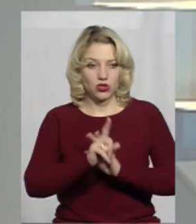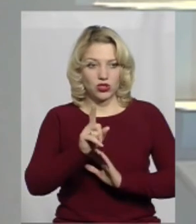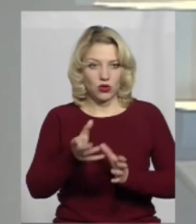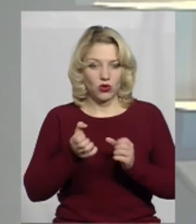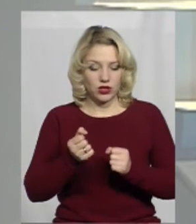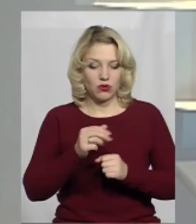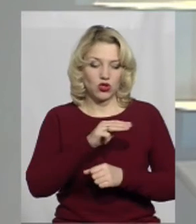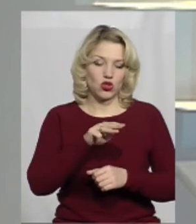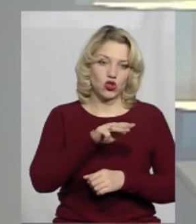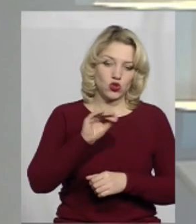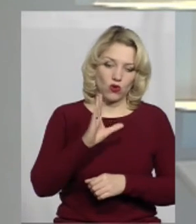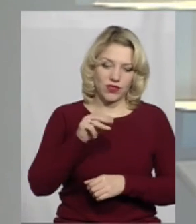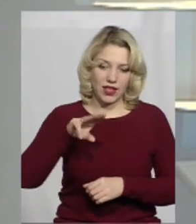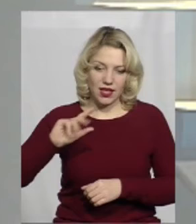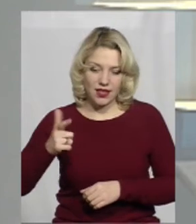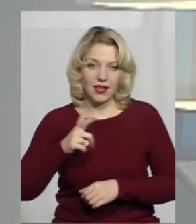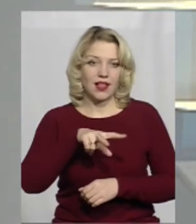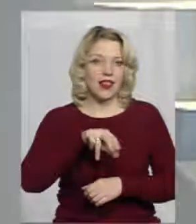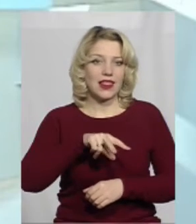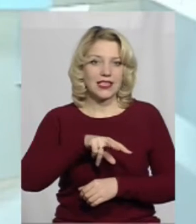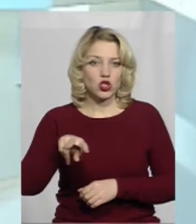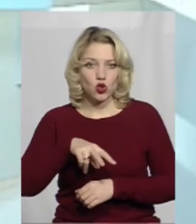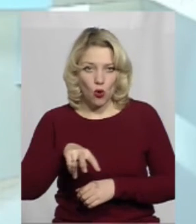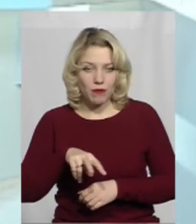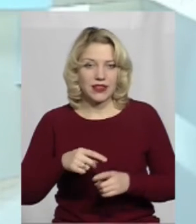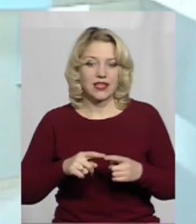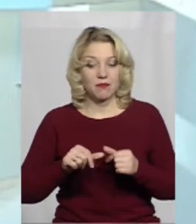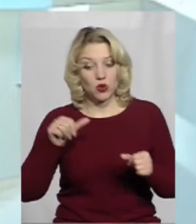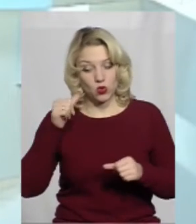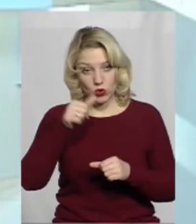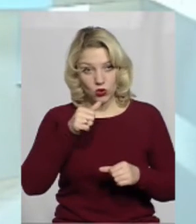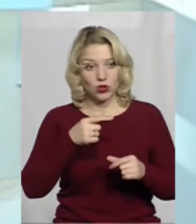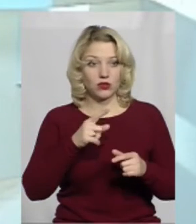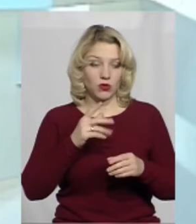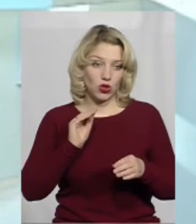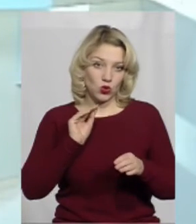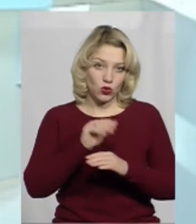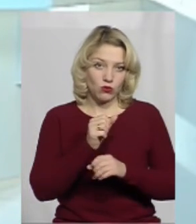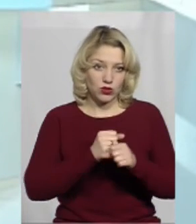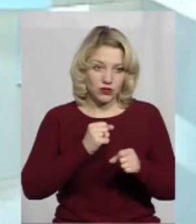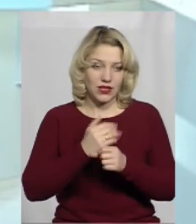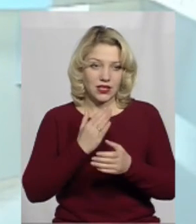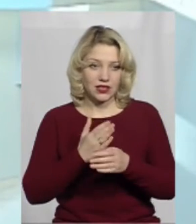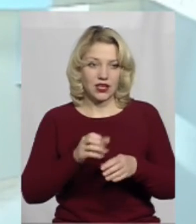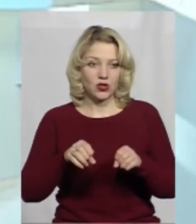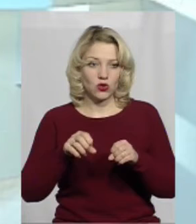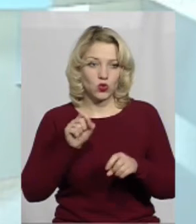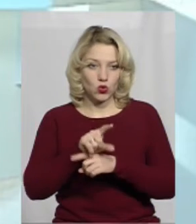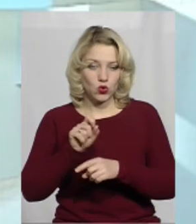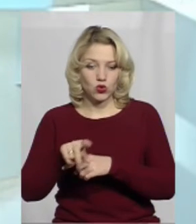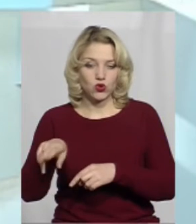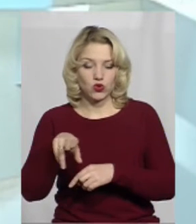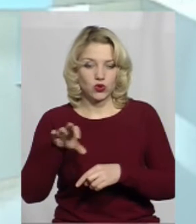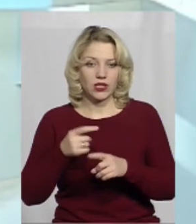отримувати з жовтня, з листопада, з грудня минулого року. Тому, є в них певні напрацювання, є певні, скажімо так, доручення про те, щоб